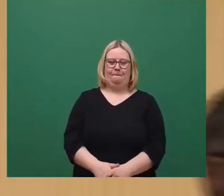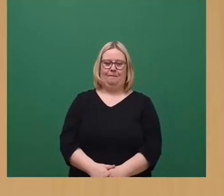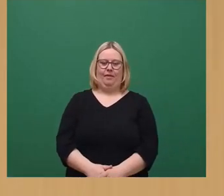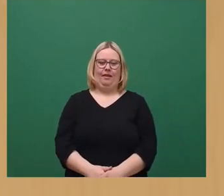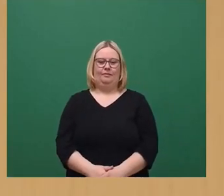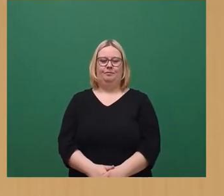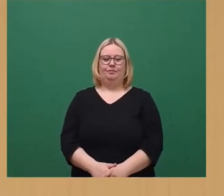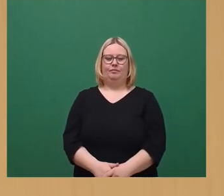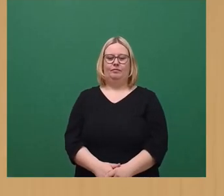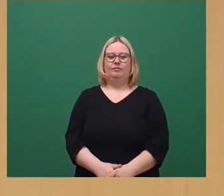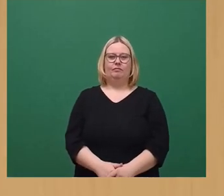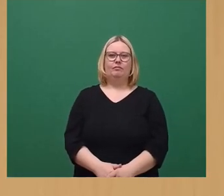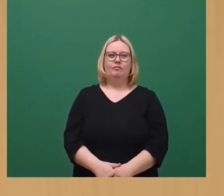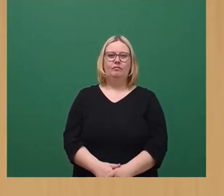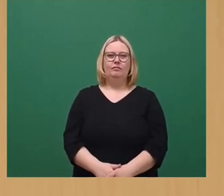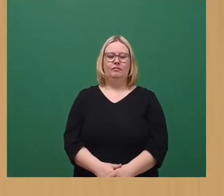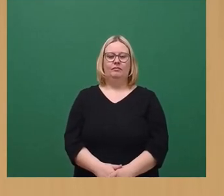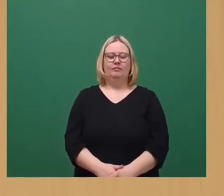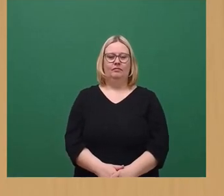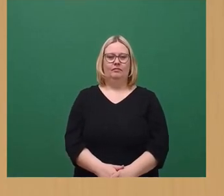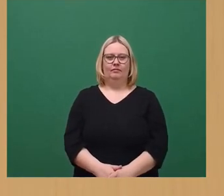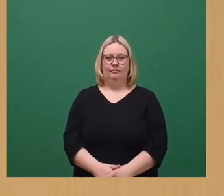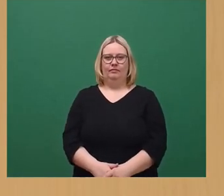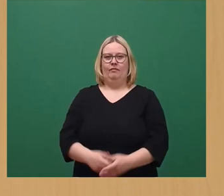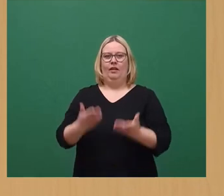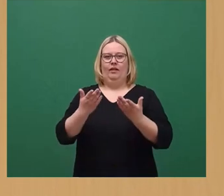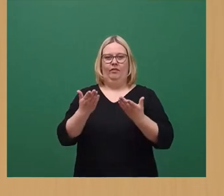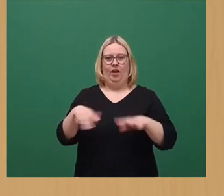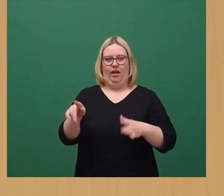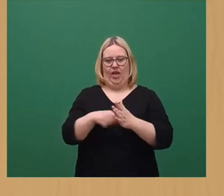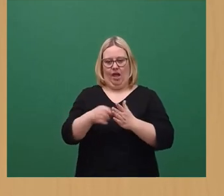Wir kommen zur nächsten Fraktion. Freie Wähler, Herr Nietzsche.